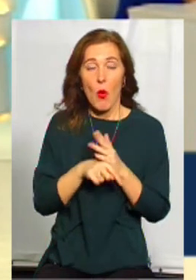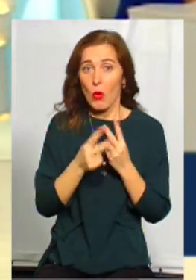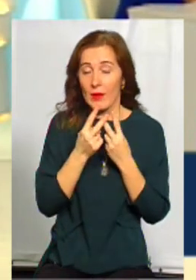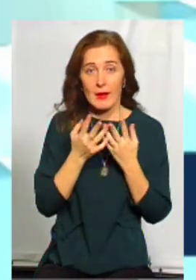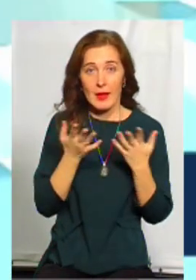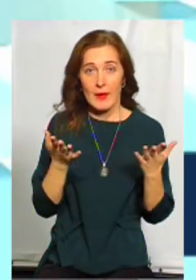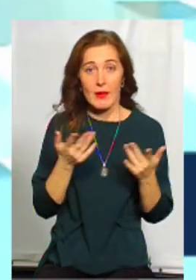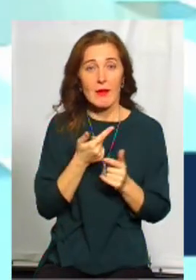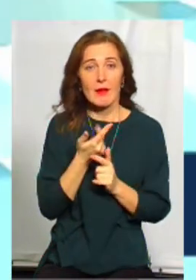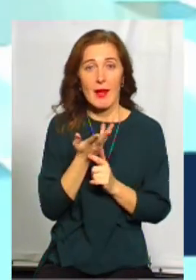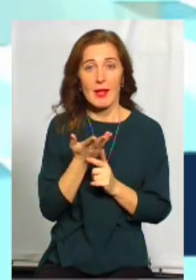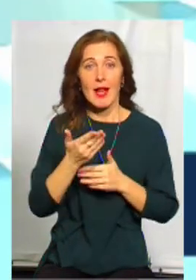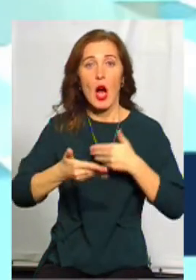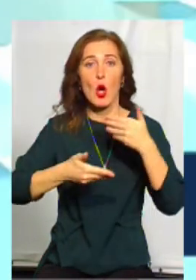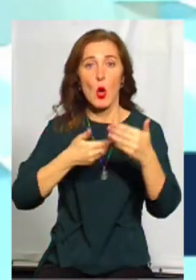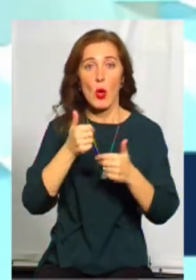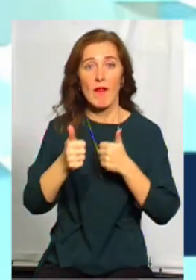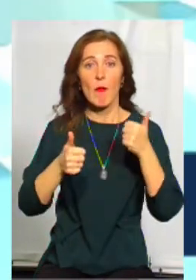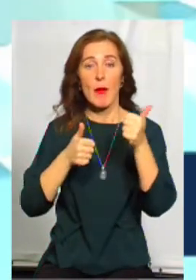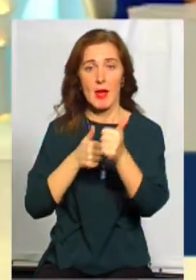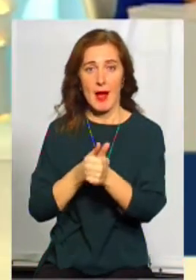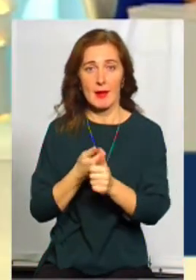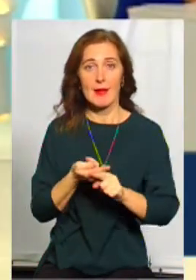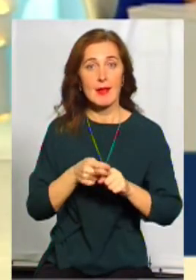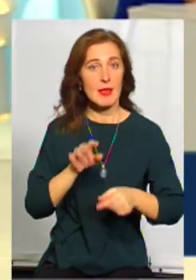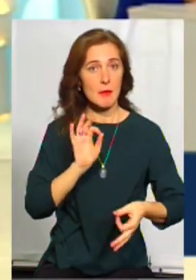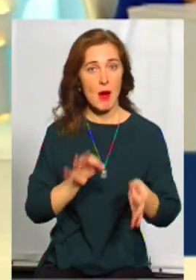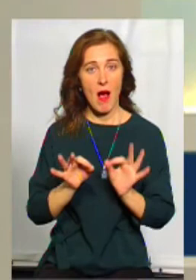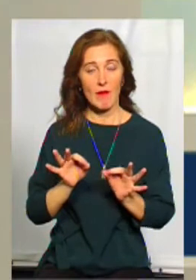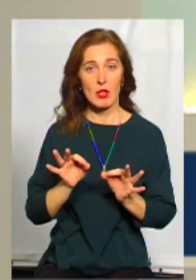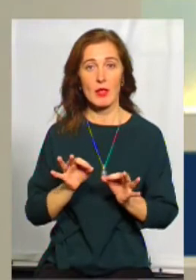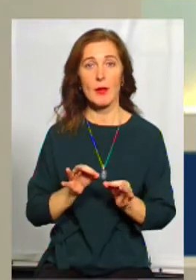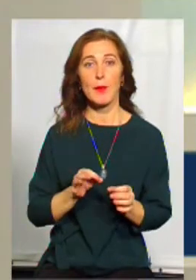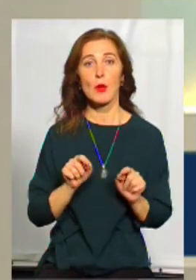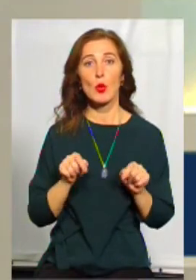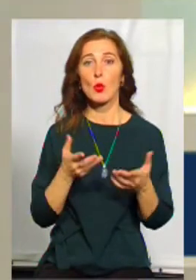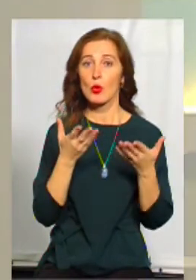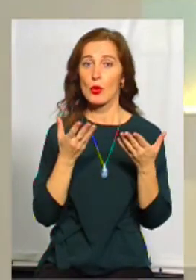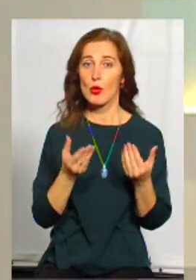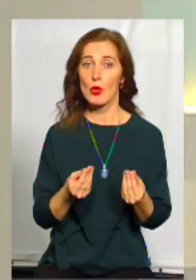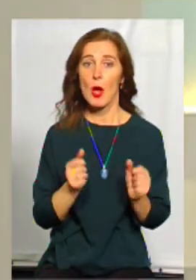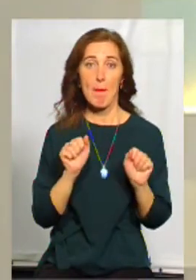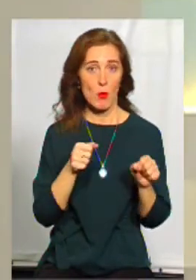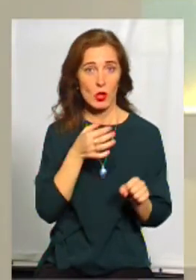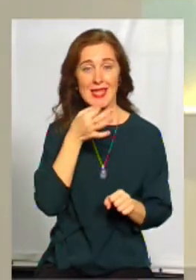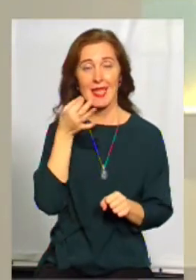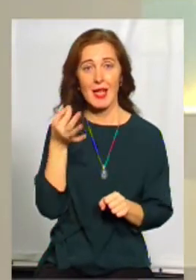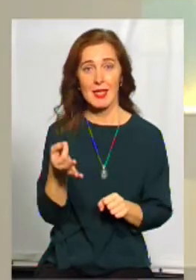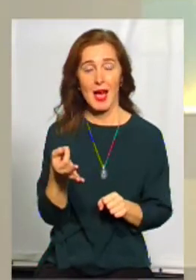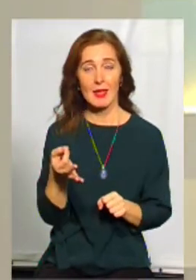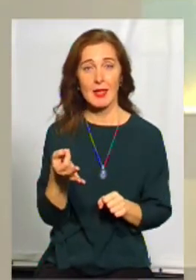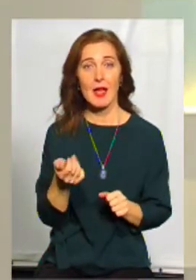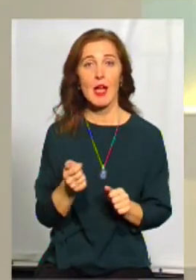дивимося на декілька кроків вперед. Оце зрозуміло. пріоритетів. питання пріоритетів. Точі не можна сказати,